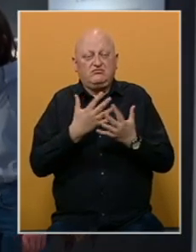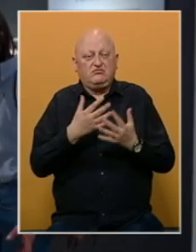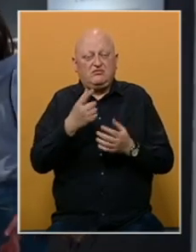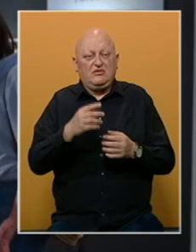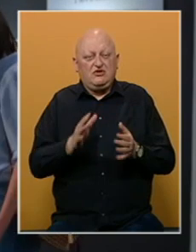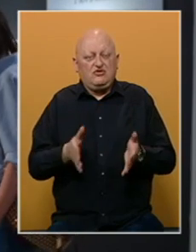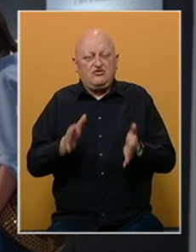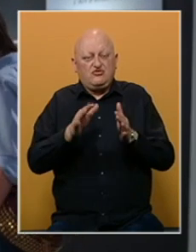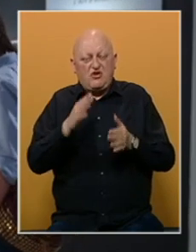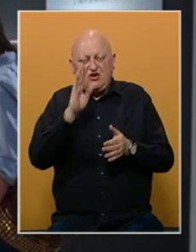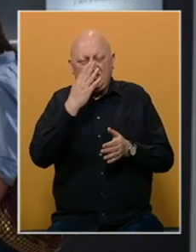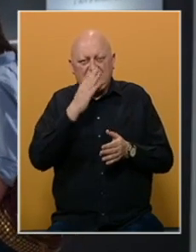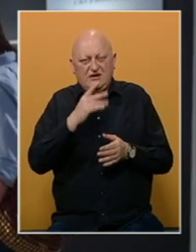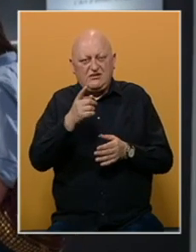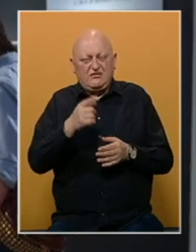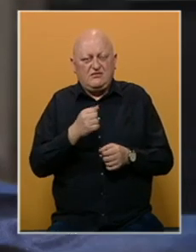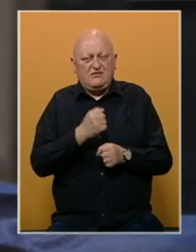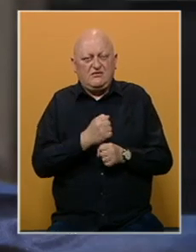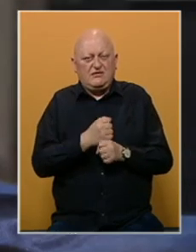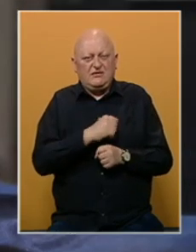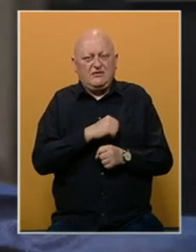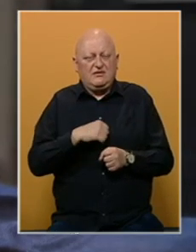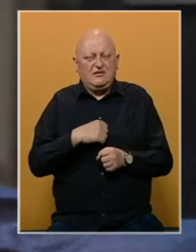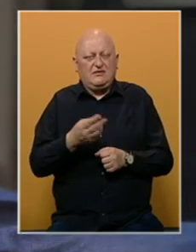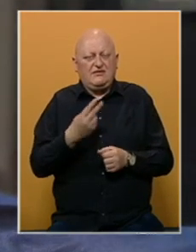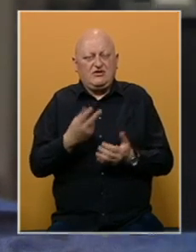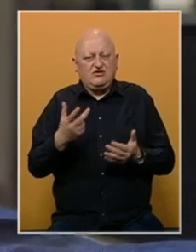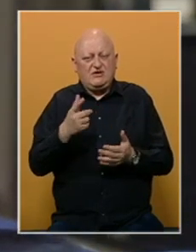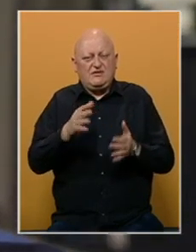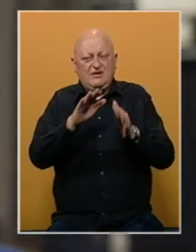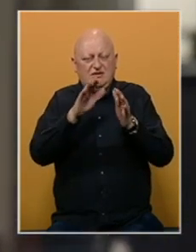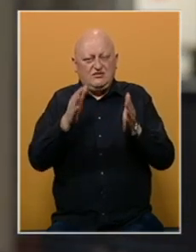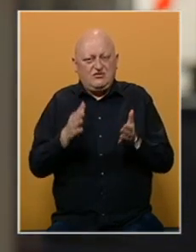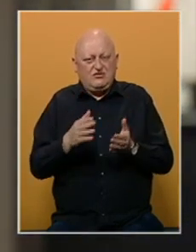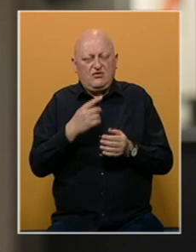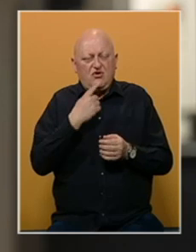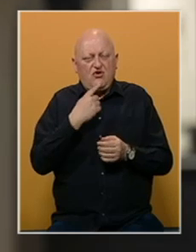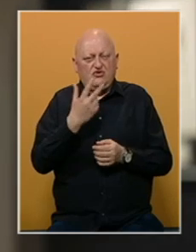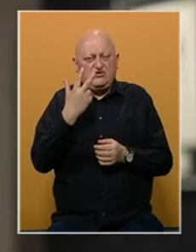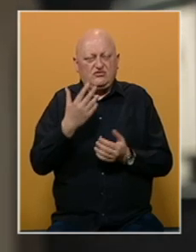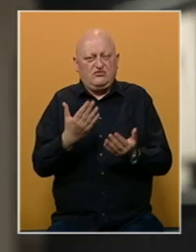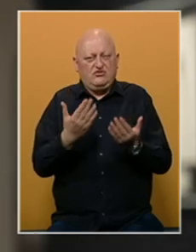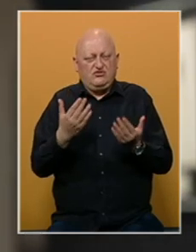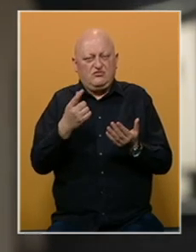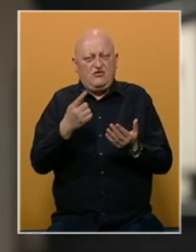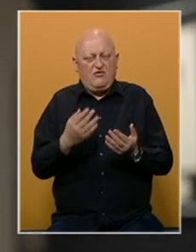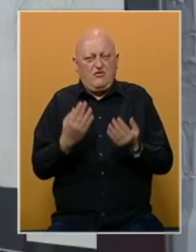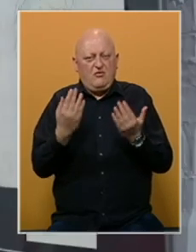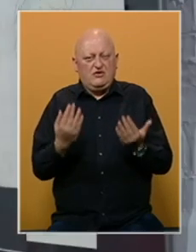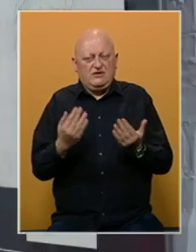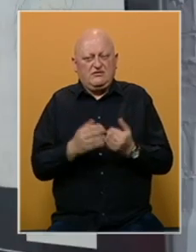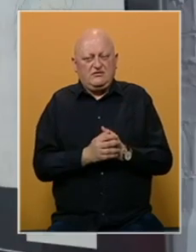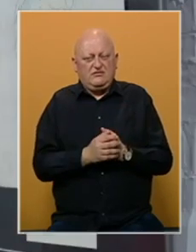skulpturama od stakla. Smatra se da je napravio samo 28 takvih skulptura, od kojih su tri izložene na ovoj postarci.